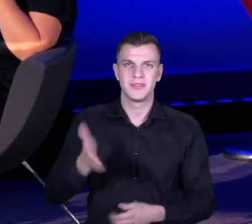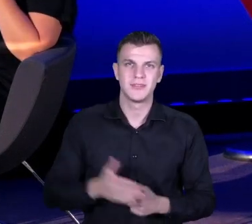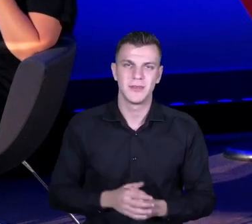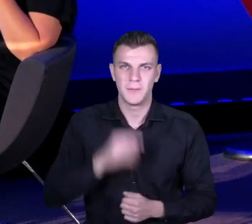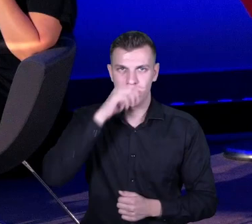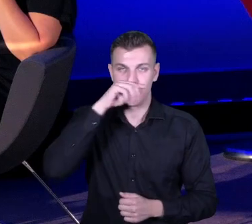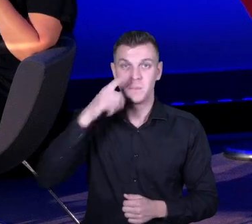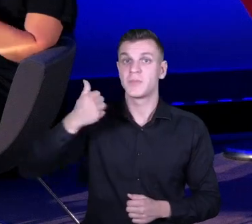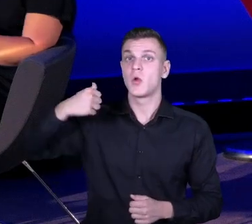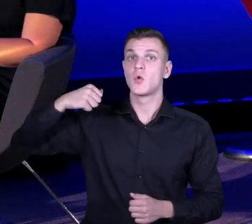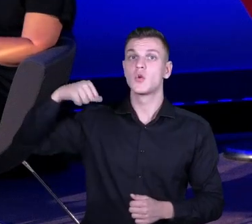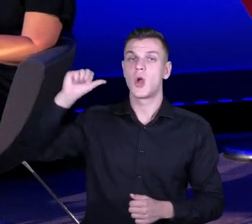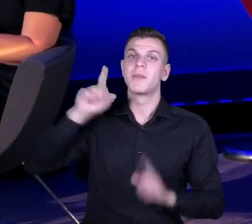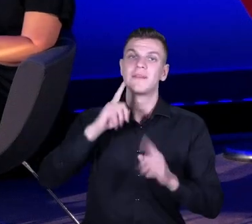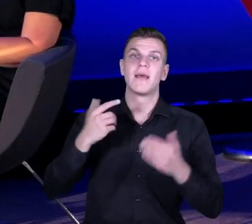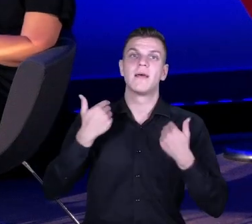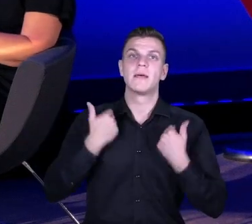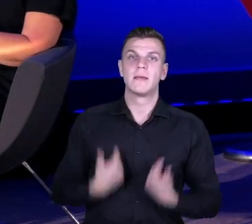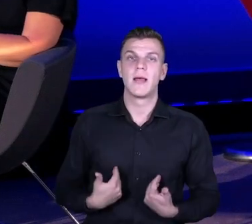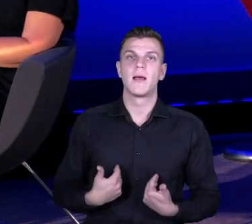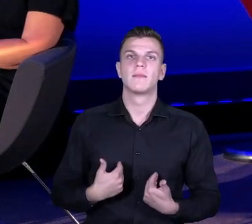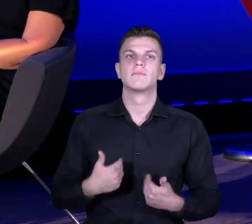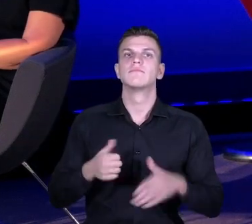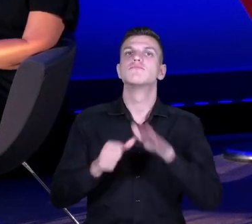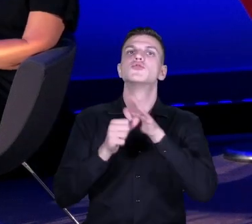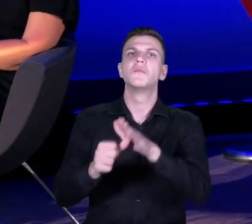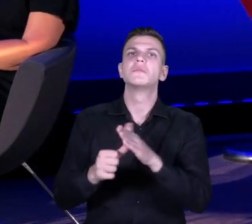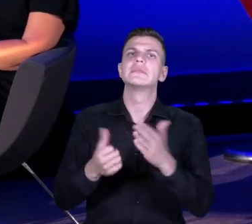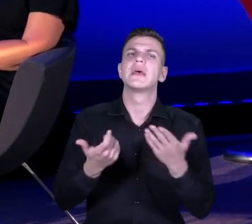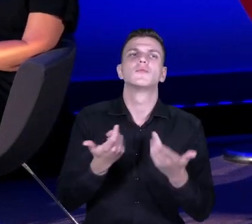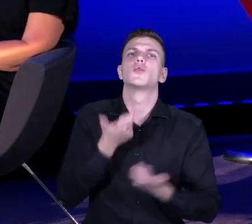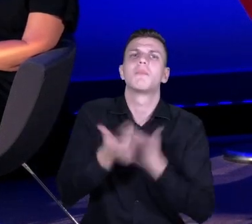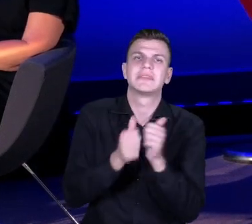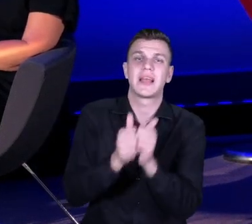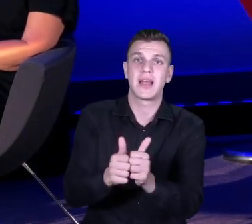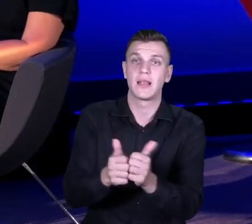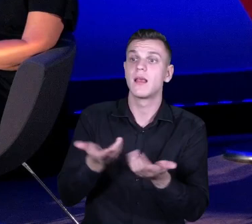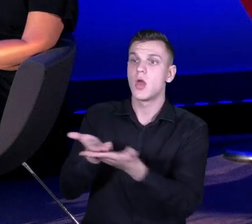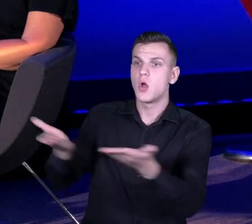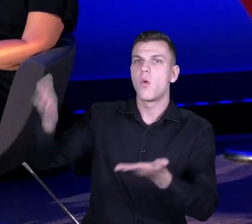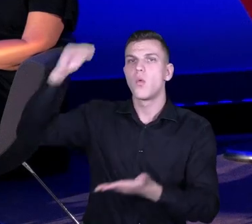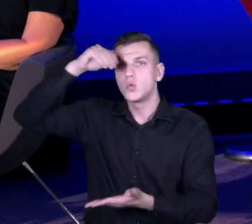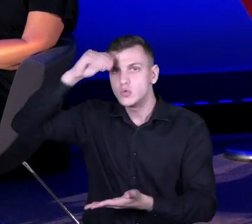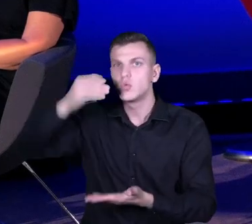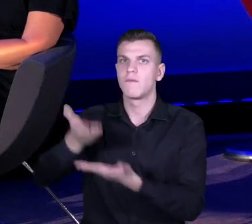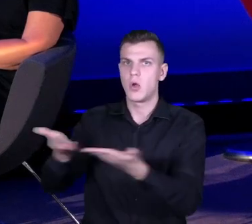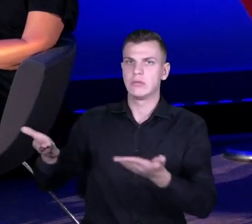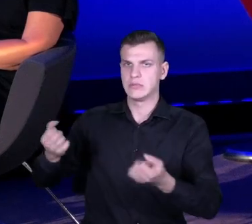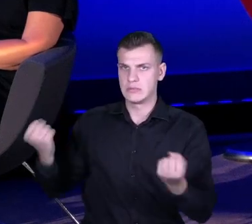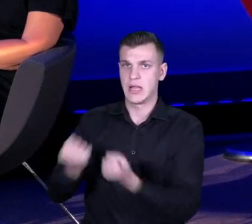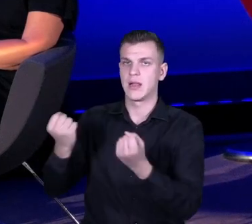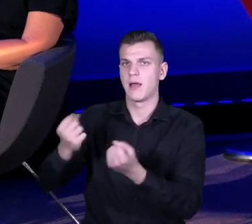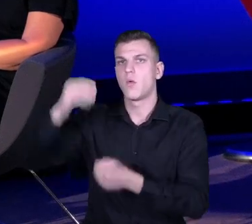ponieważ to przywództwo, w mojej ocenie ma być nastawione na uczenie się uczniów, no i w ogóle na dostrzeganie w tym całym procesie